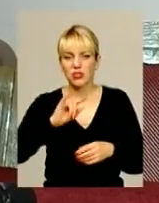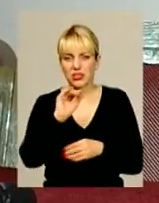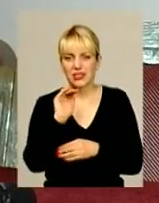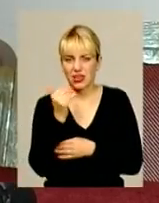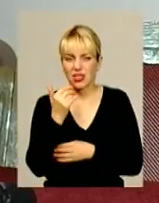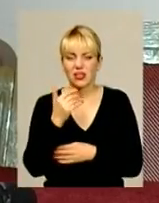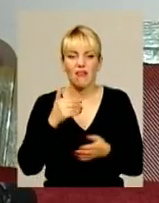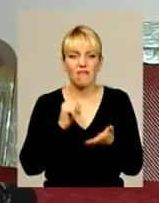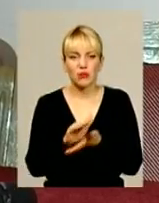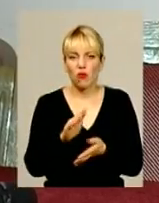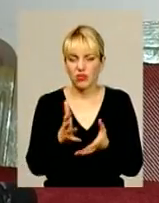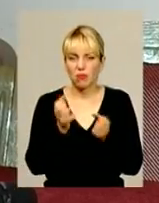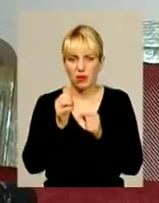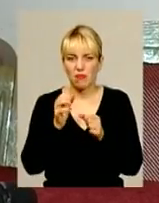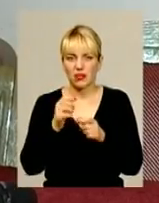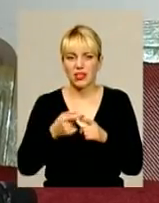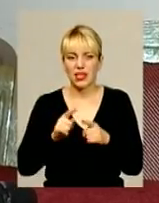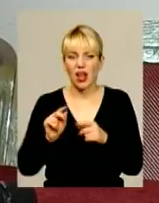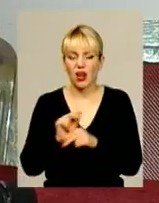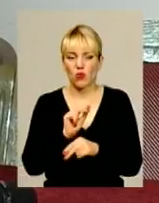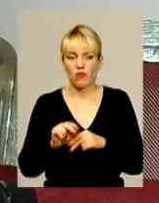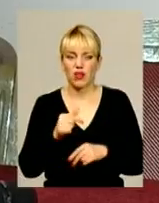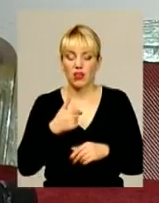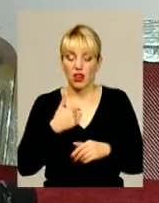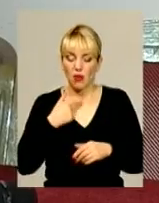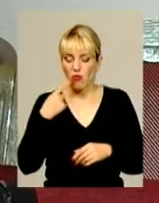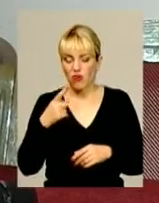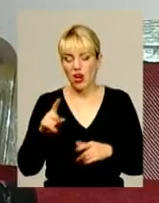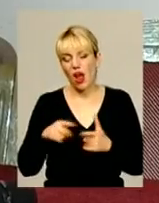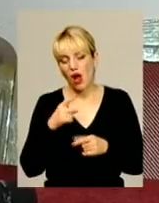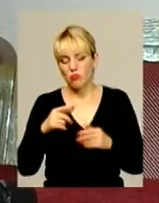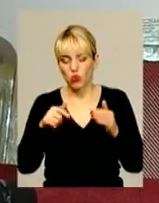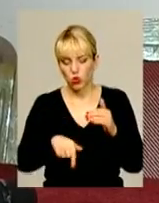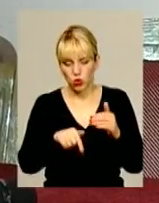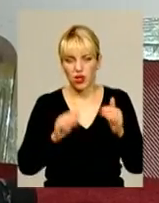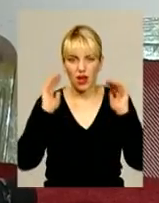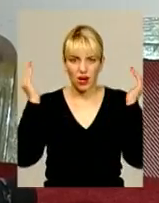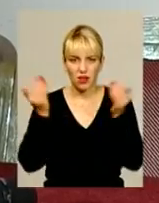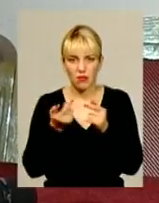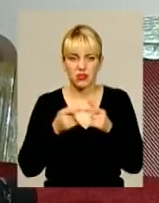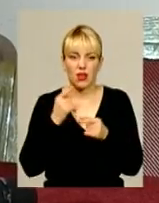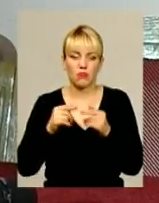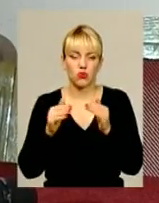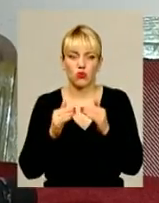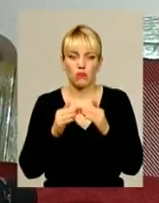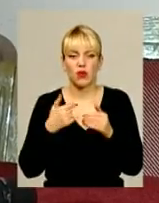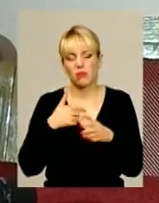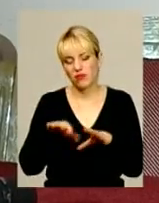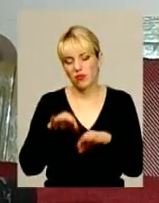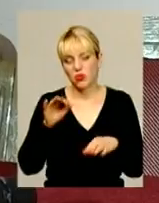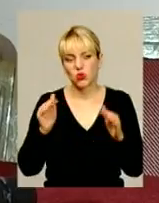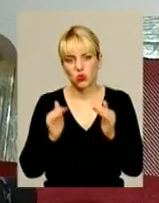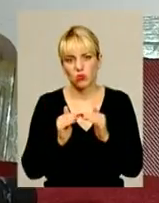лікування. «Нам сказали, що або тут в реанімації, або дому. Ми вибрали дому.